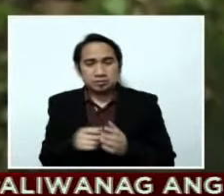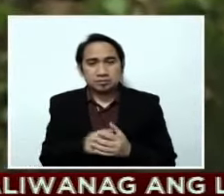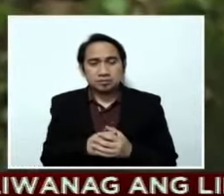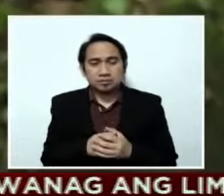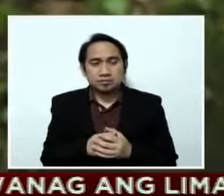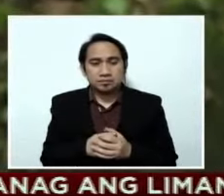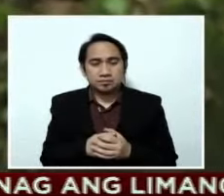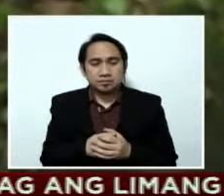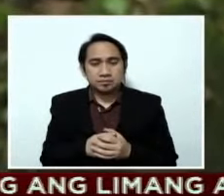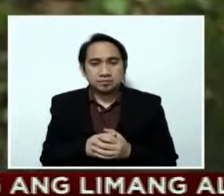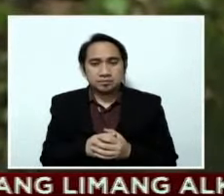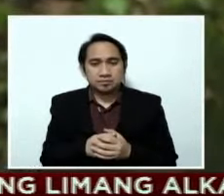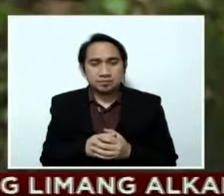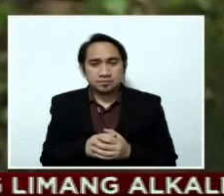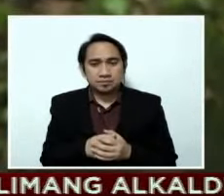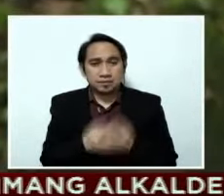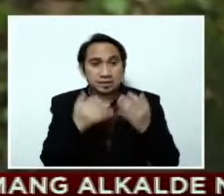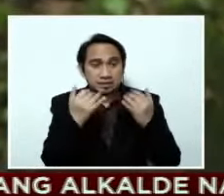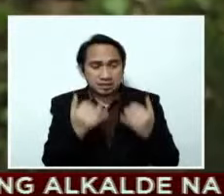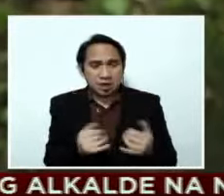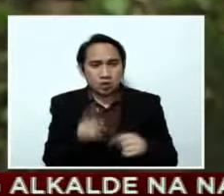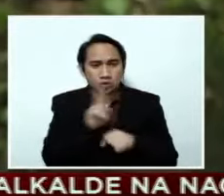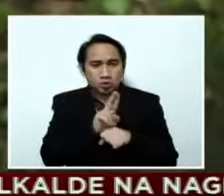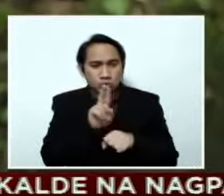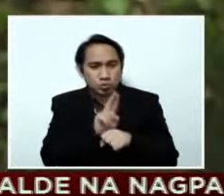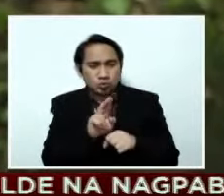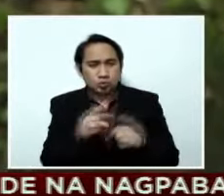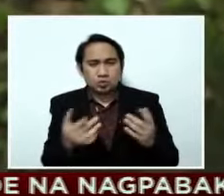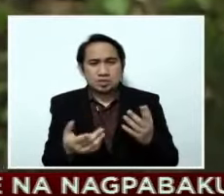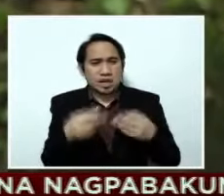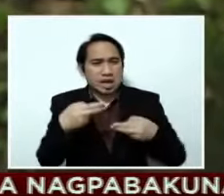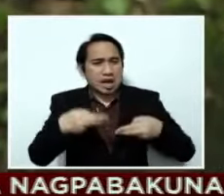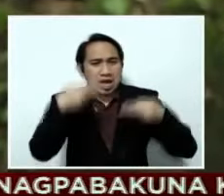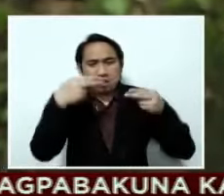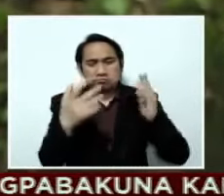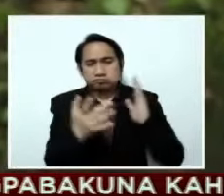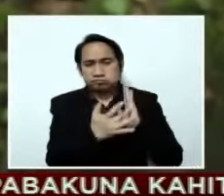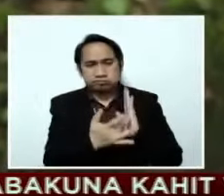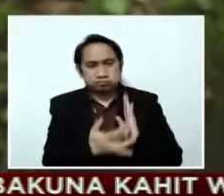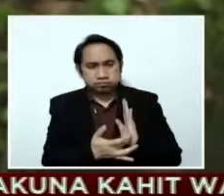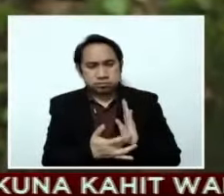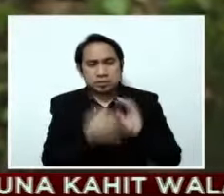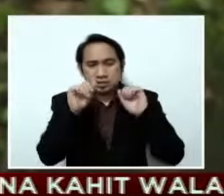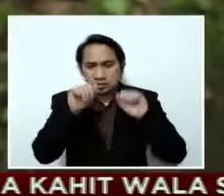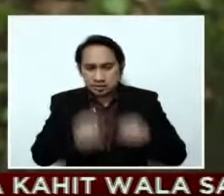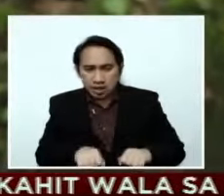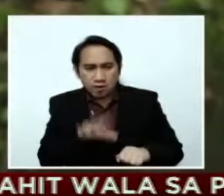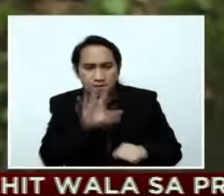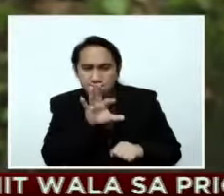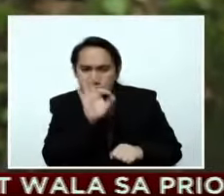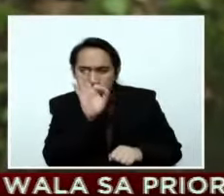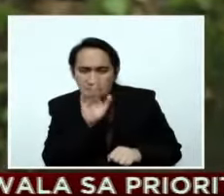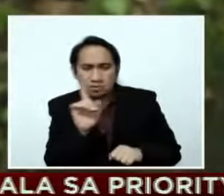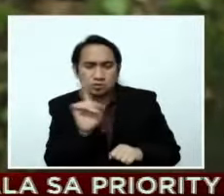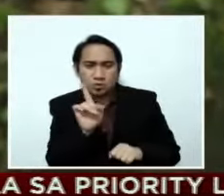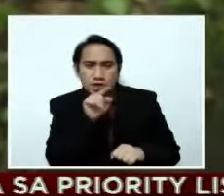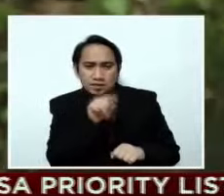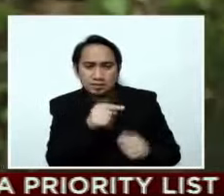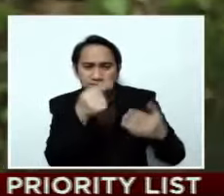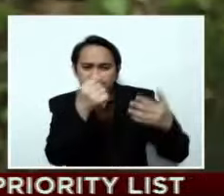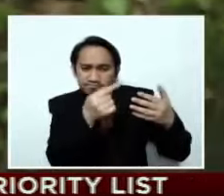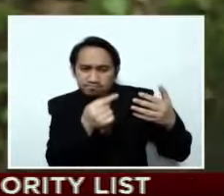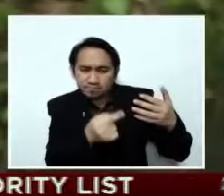By using molecular techniques, molecular laboratory work so we can determine if some of these